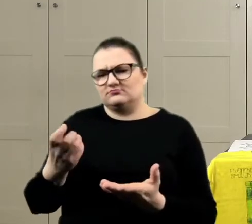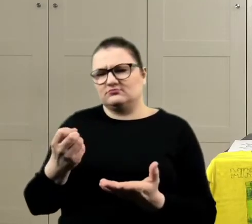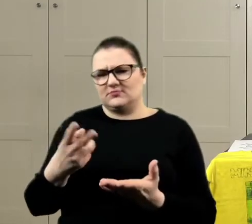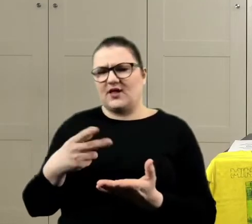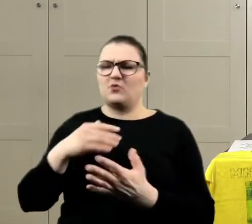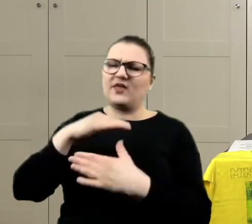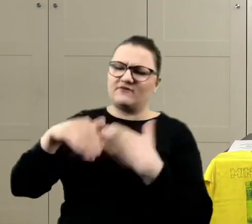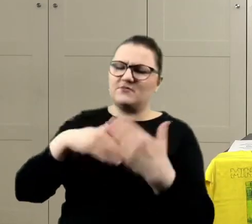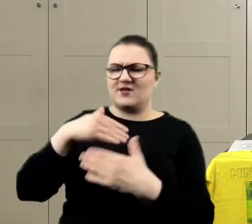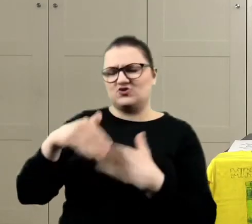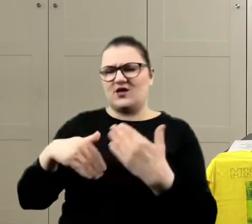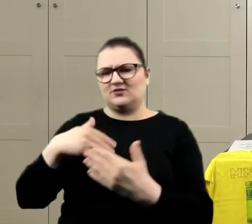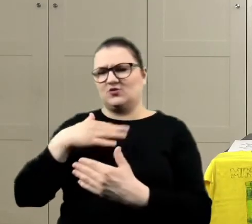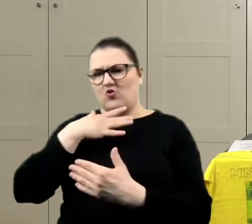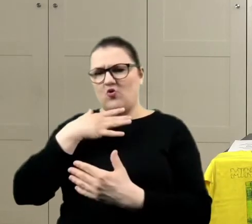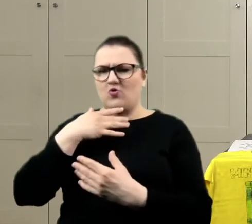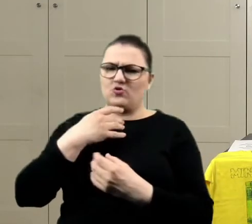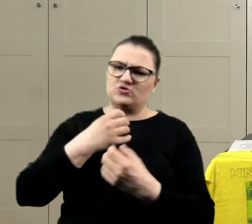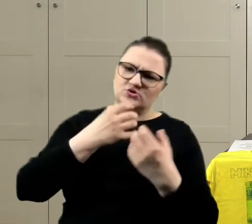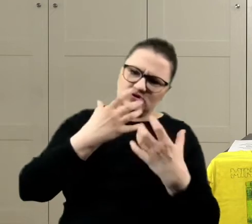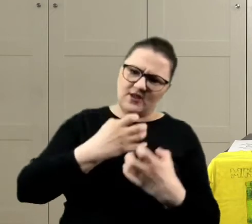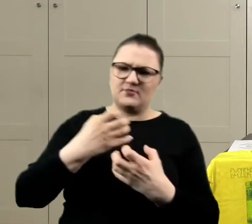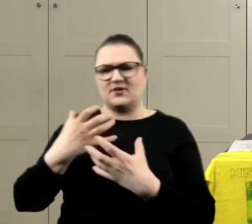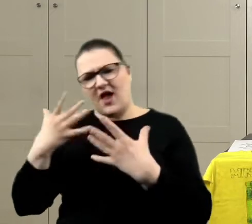rozmieszany, trochę ma ciemnego, trochę jasnego.